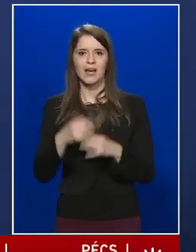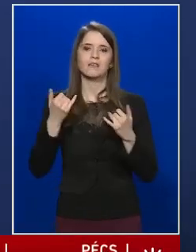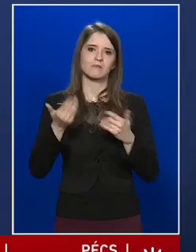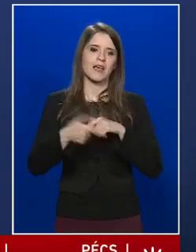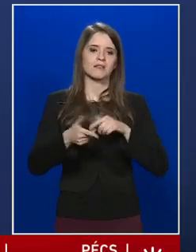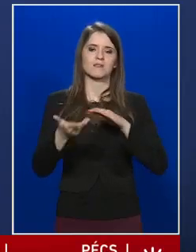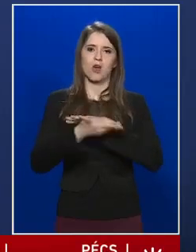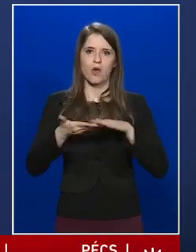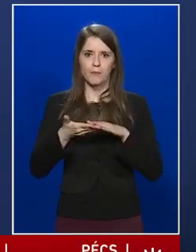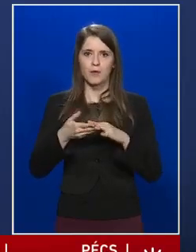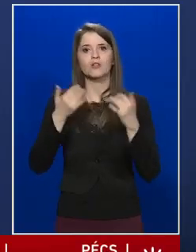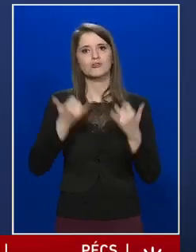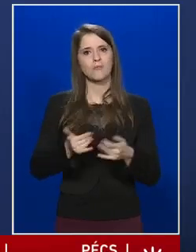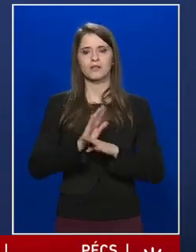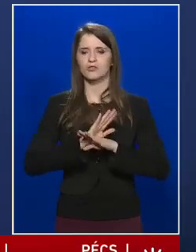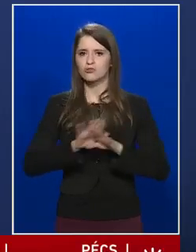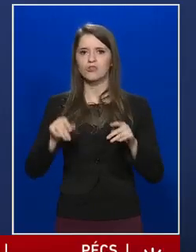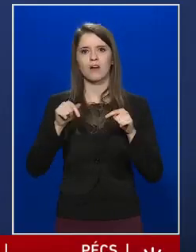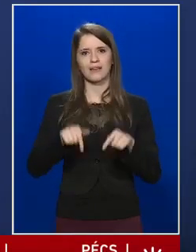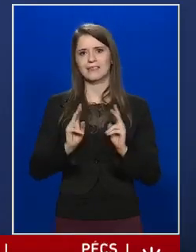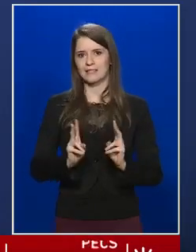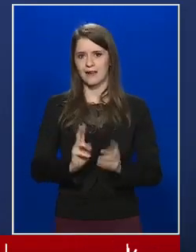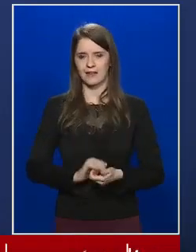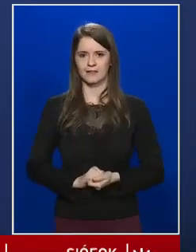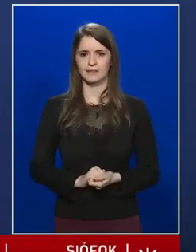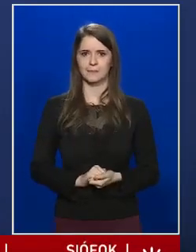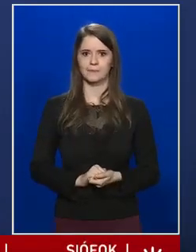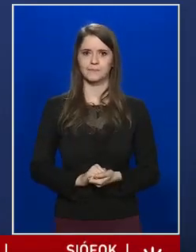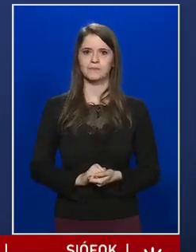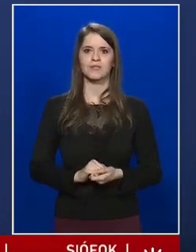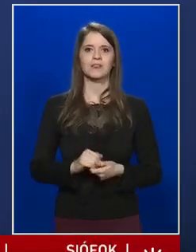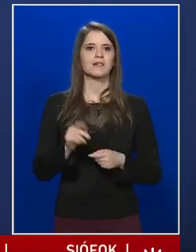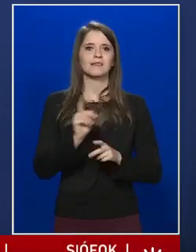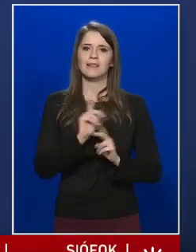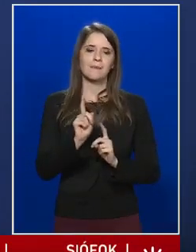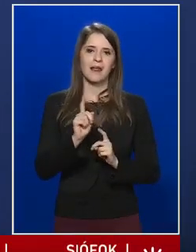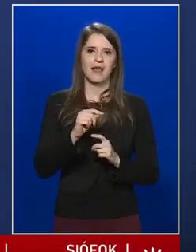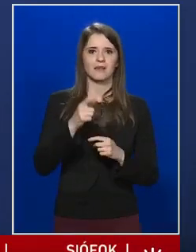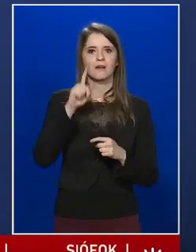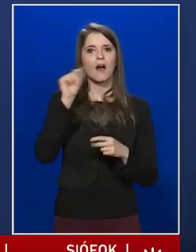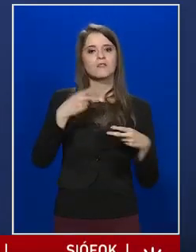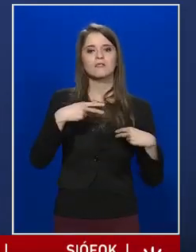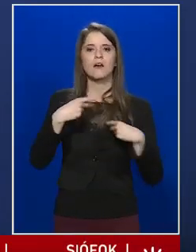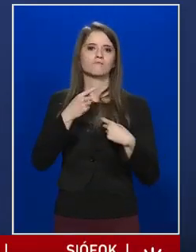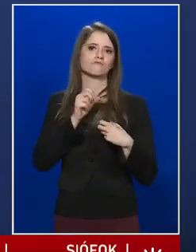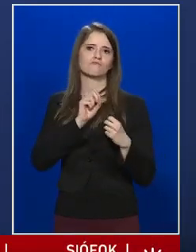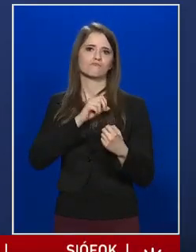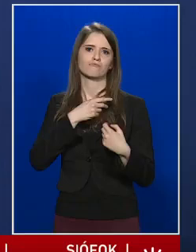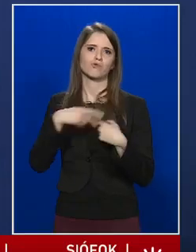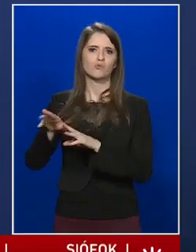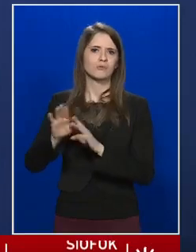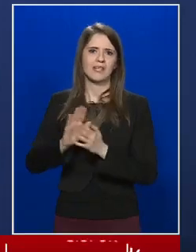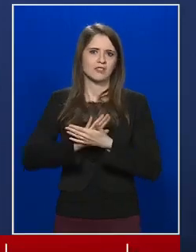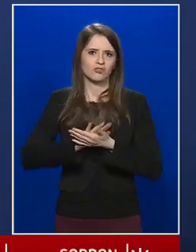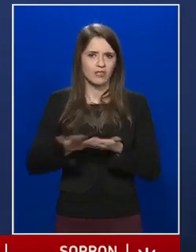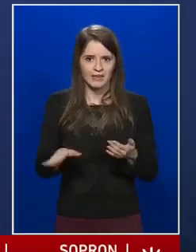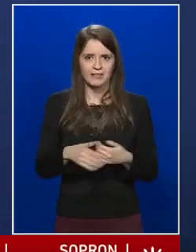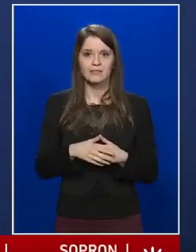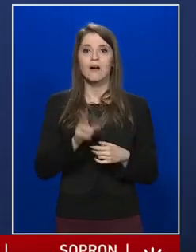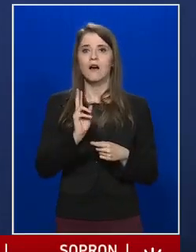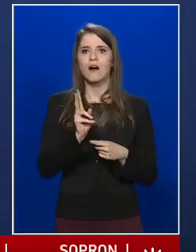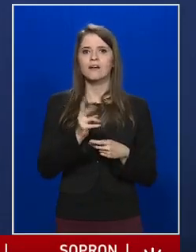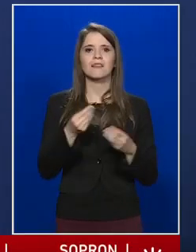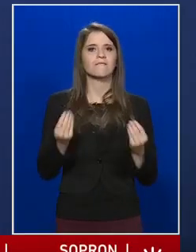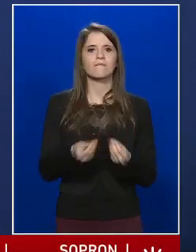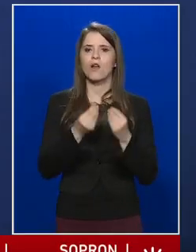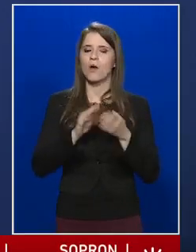kizárólag ezt képezheti. Nem küldhető haza senki, akit valamilyen